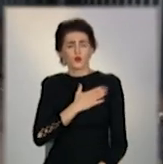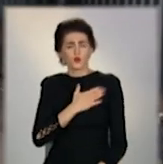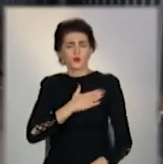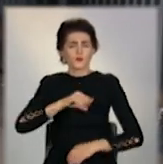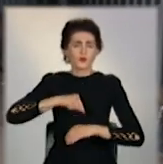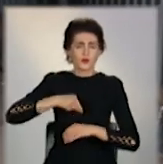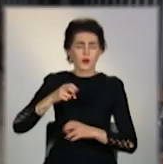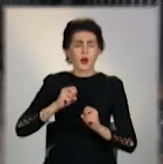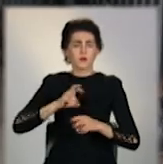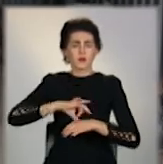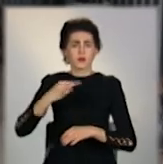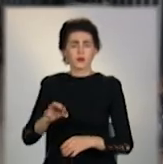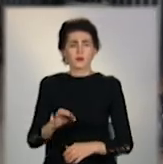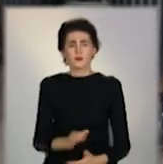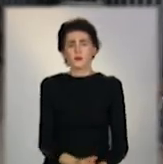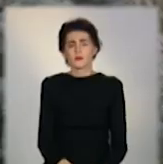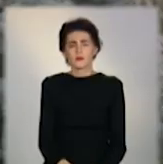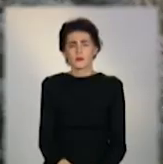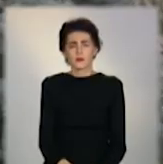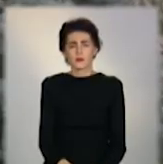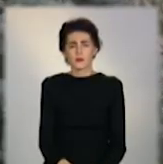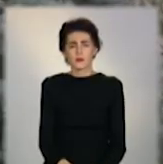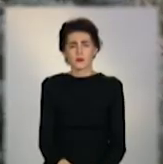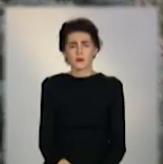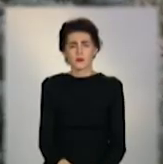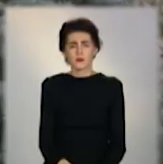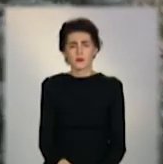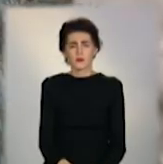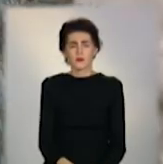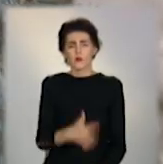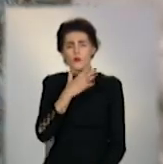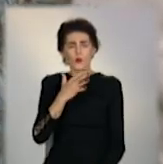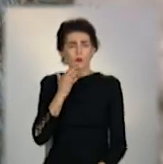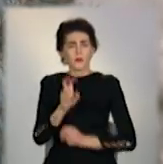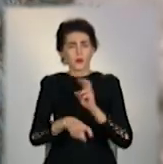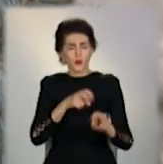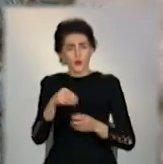Понимаєте? Як болі. Понимаєте? І погоріців багато приходять, купують.